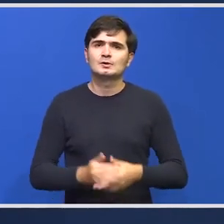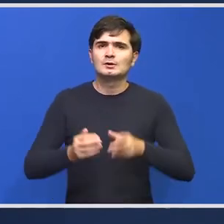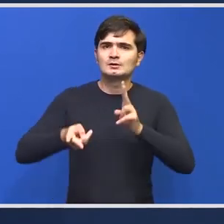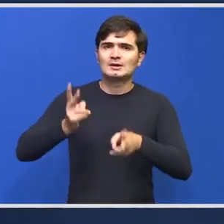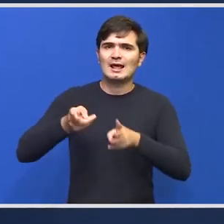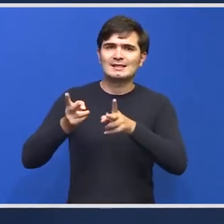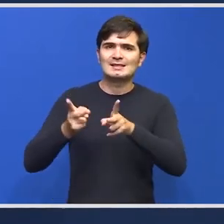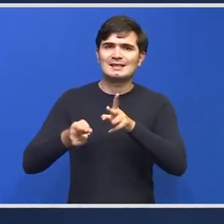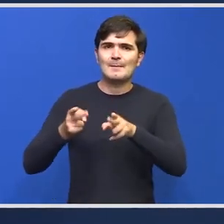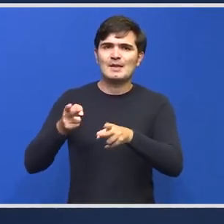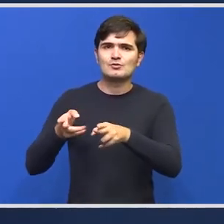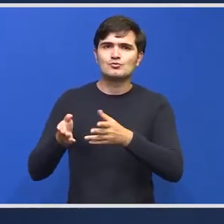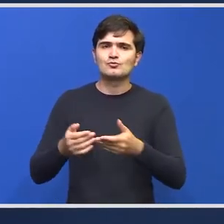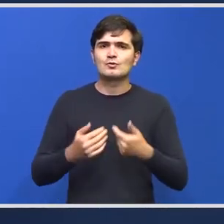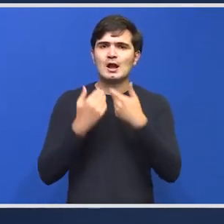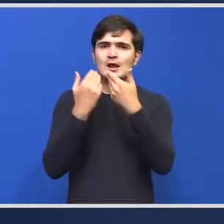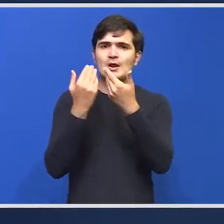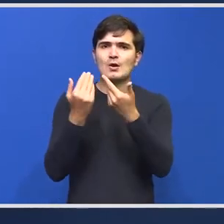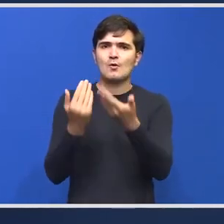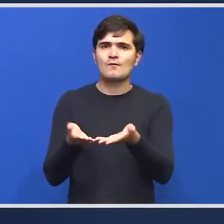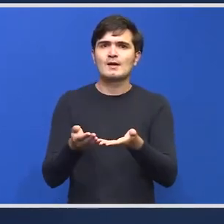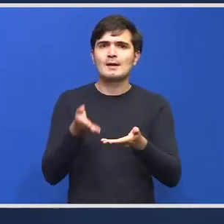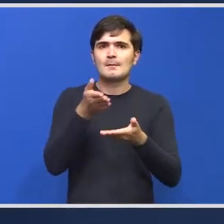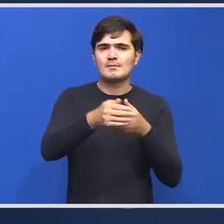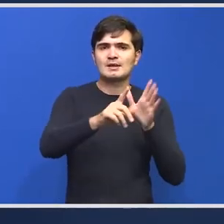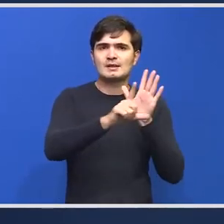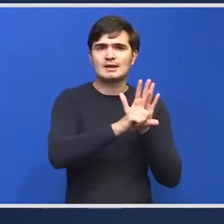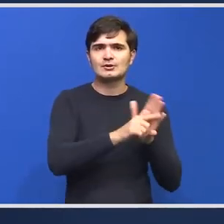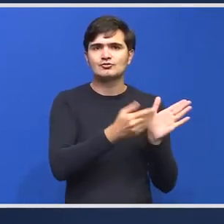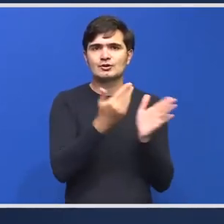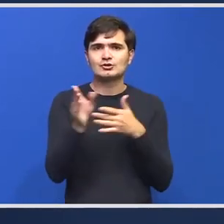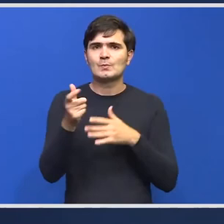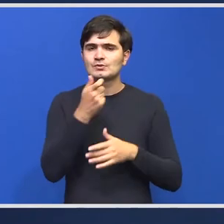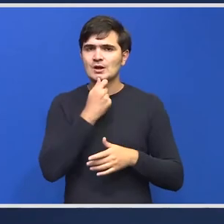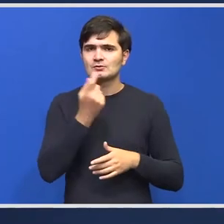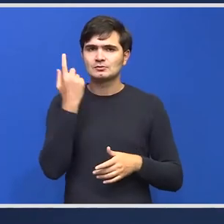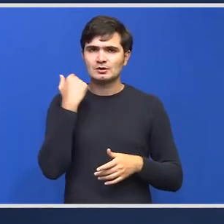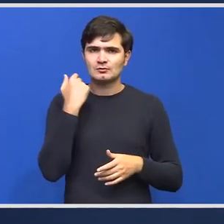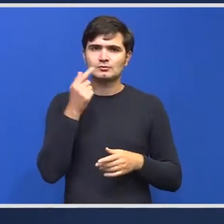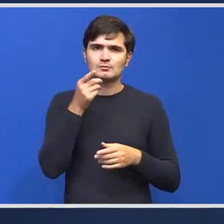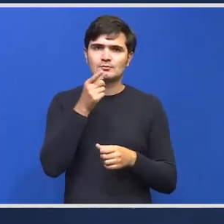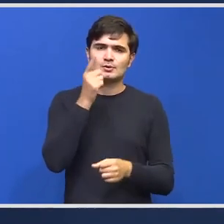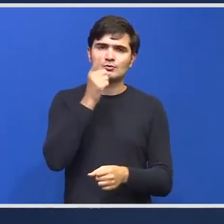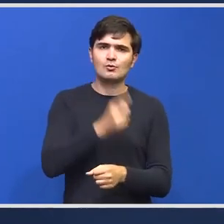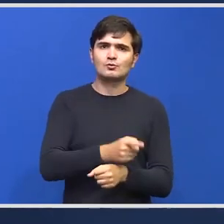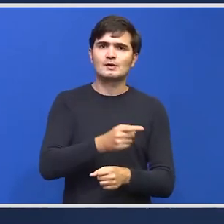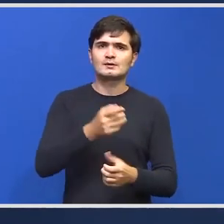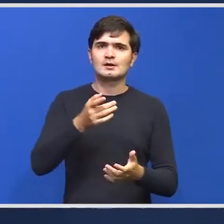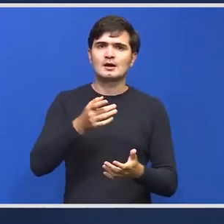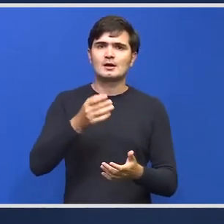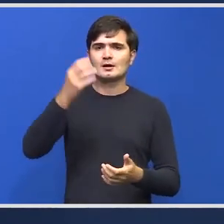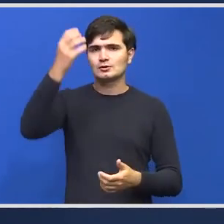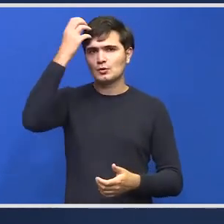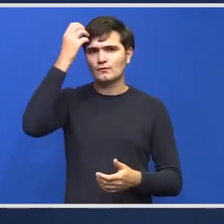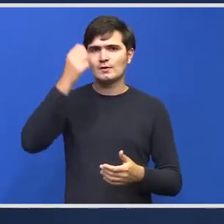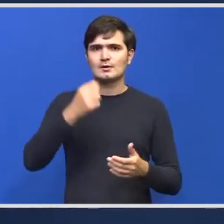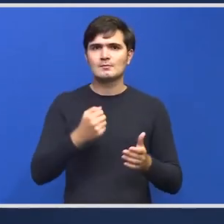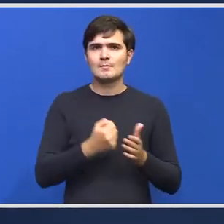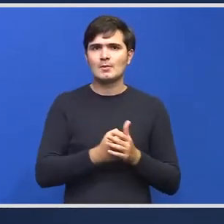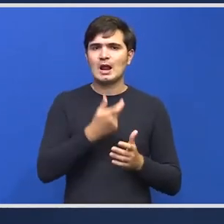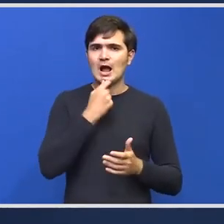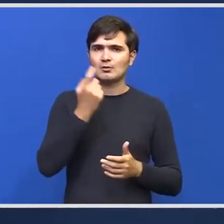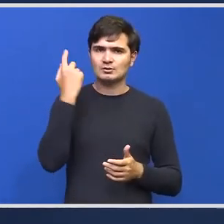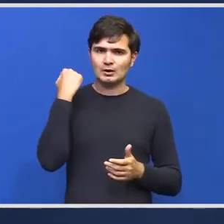tratamentul oferit prin lege începând de anul trecut și prin ordonanță de guvern până anul trecut